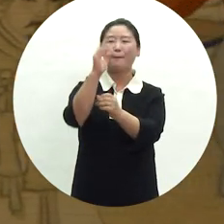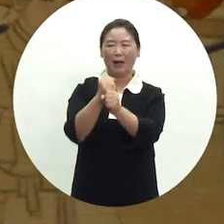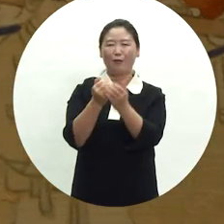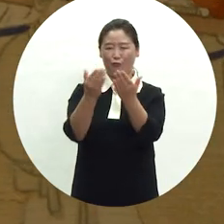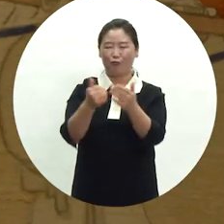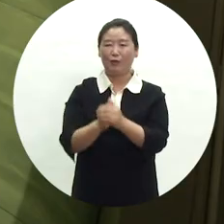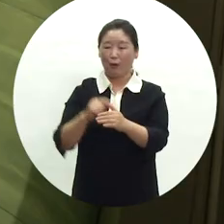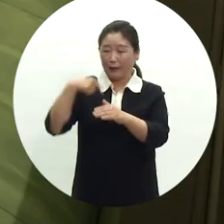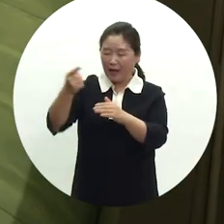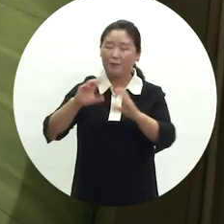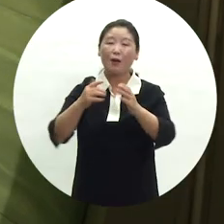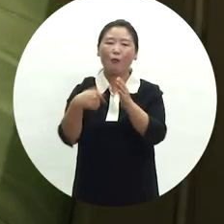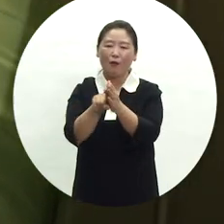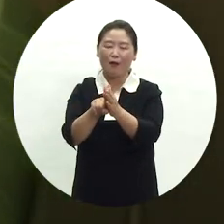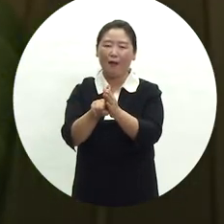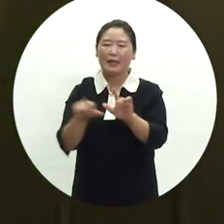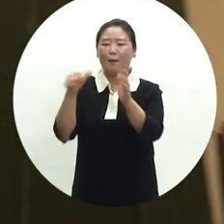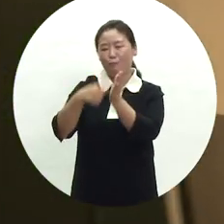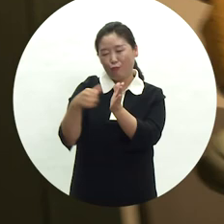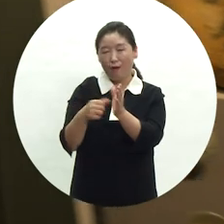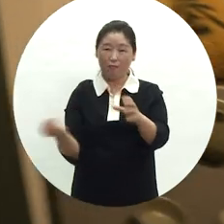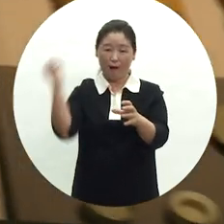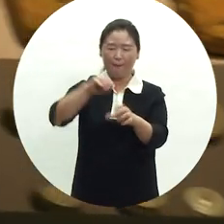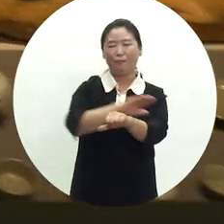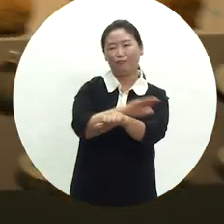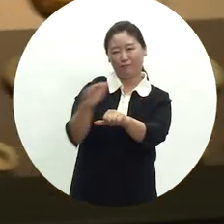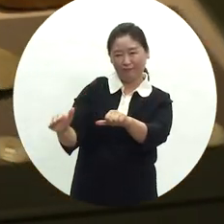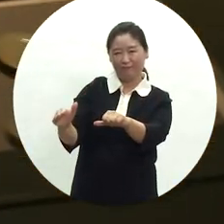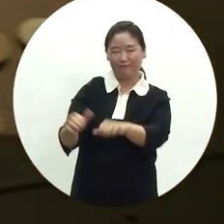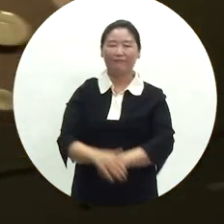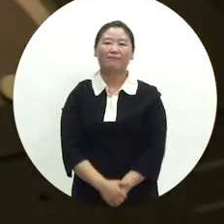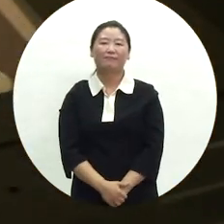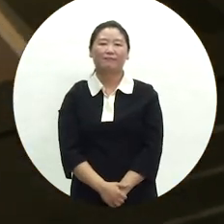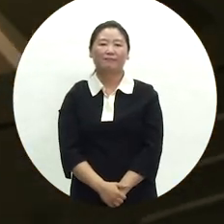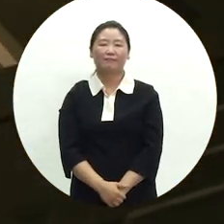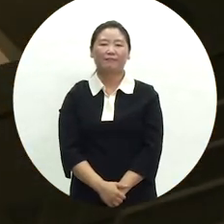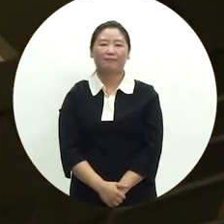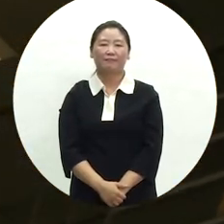내세를 위해 생활용기로 쓰일 명기를 함께 묶기도 하였습니다.